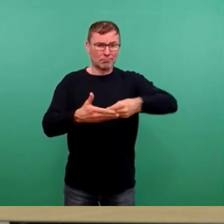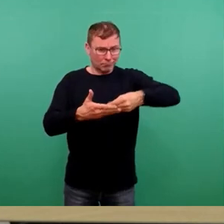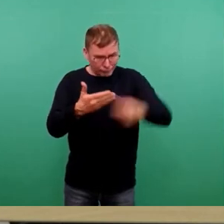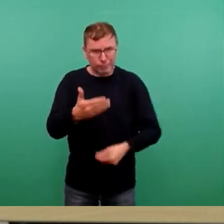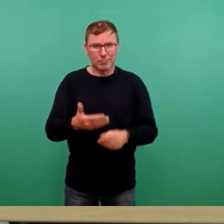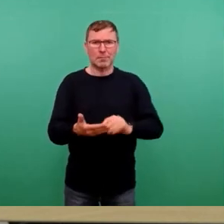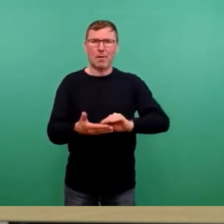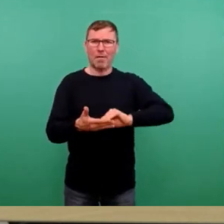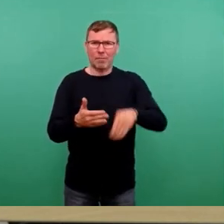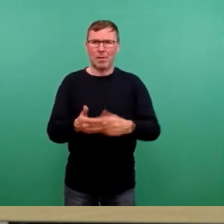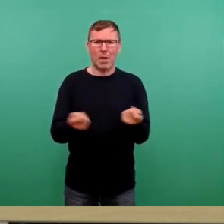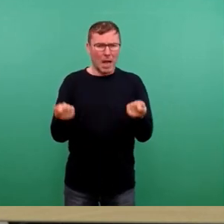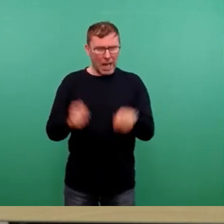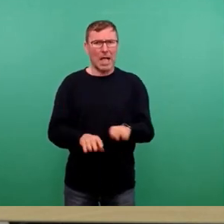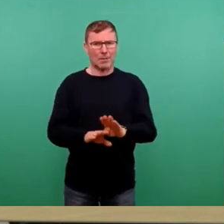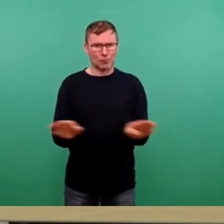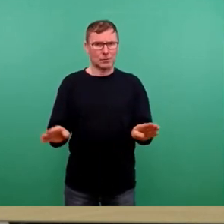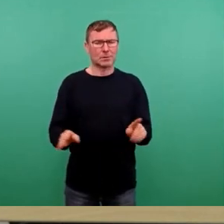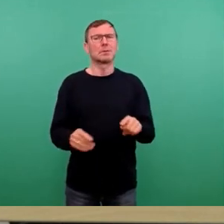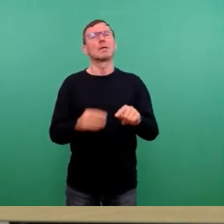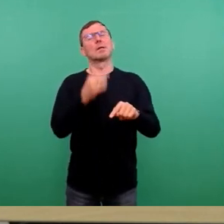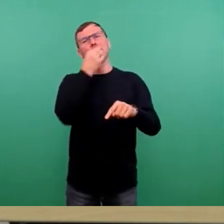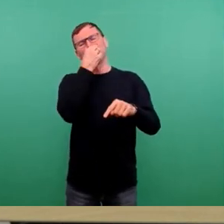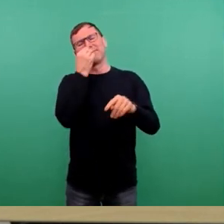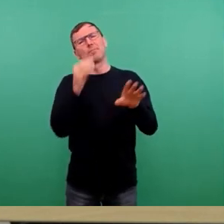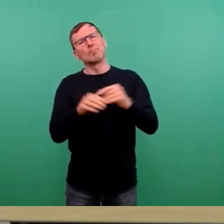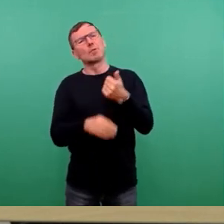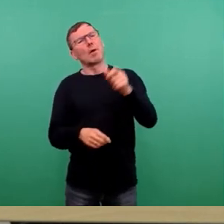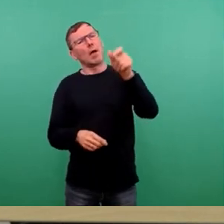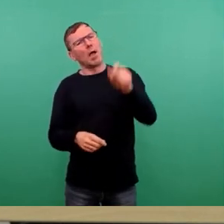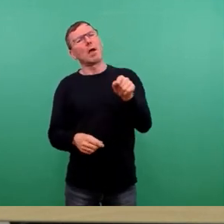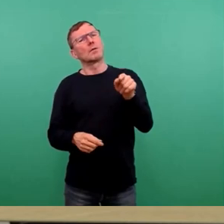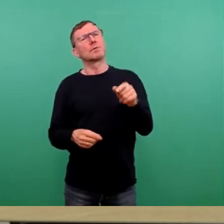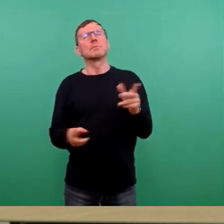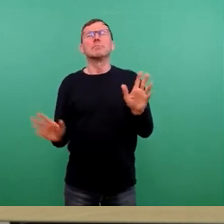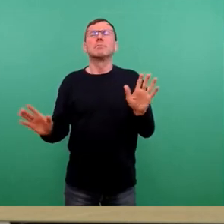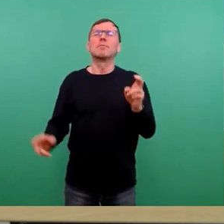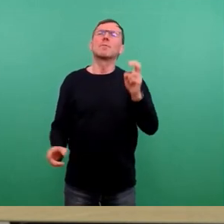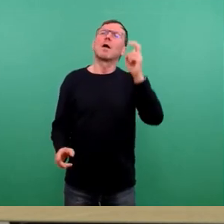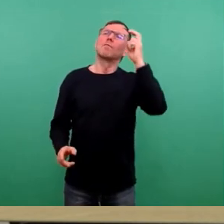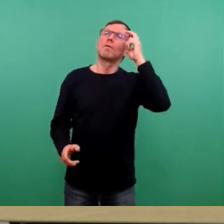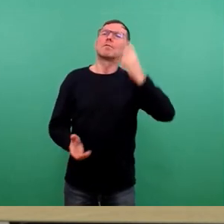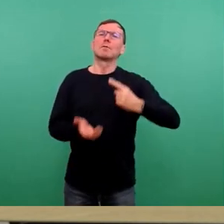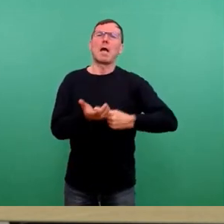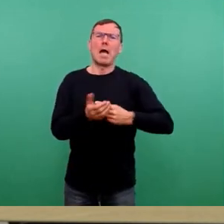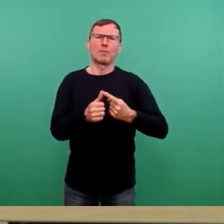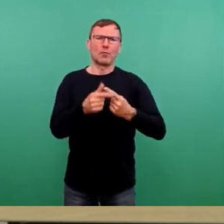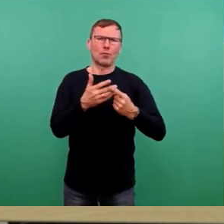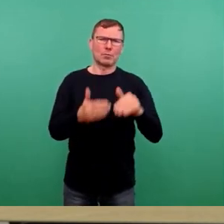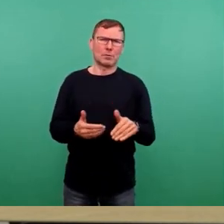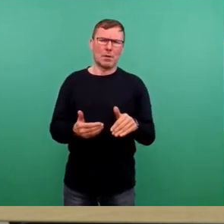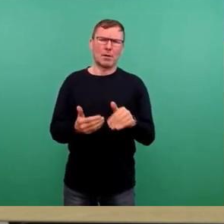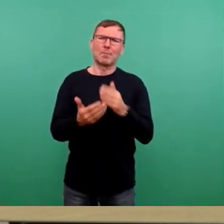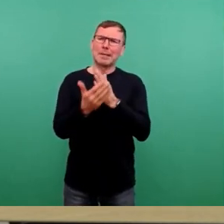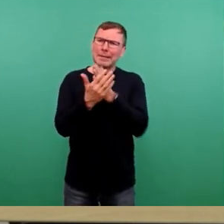einem Abschluss bringen. Auch mit einem, ich sage mal, mit vernünftigen Anforderungen. Ich habe da zwischenzeitlich